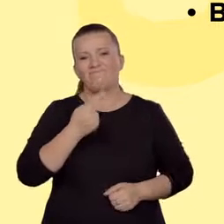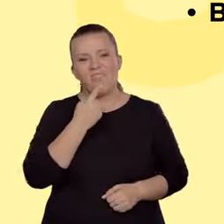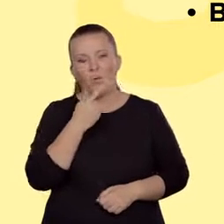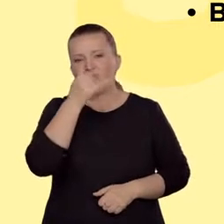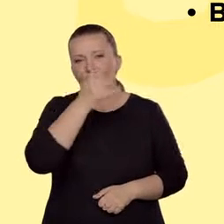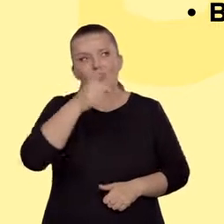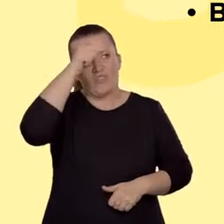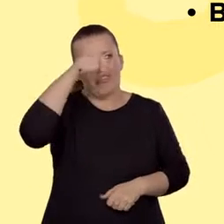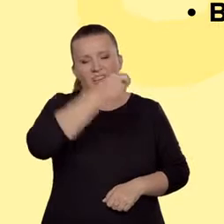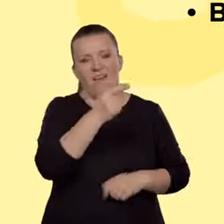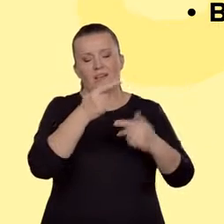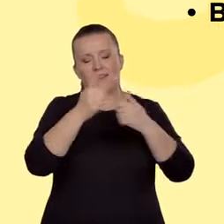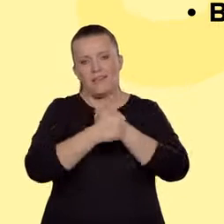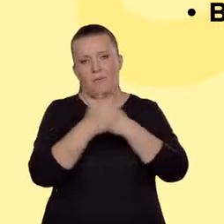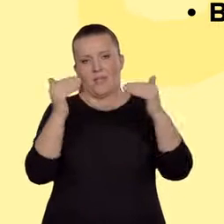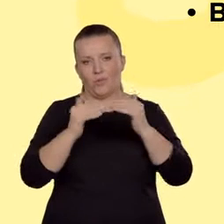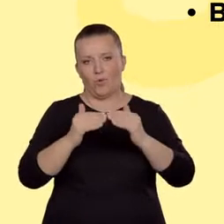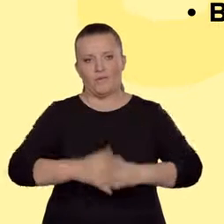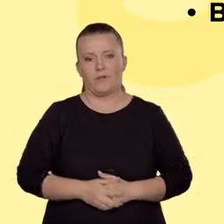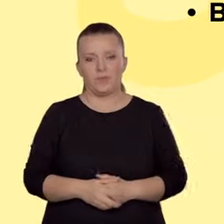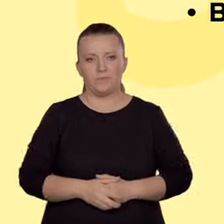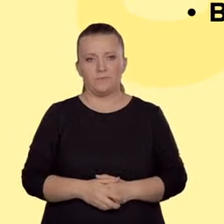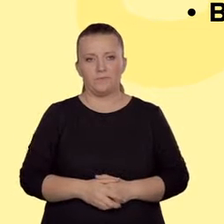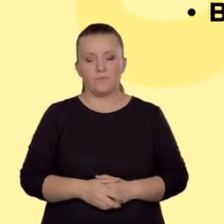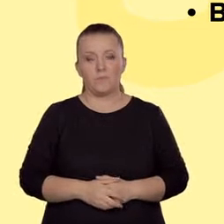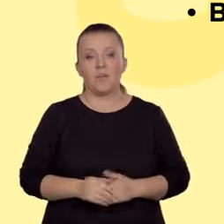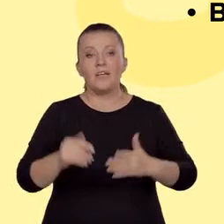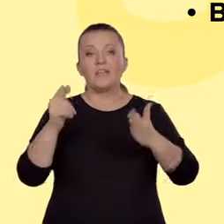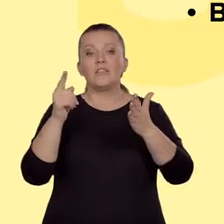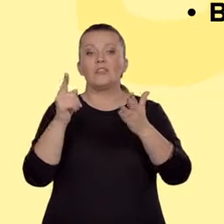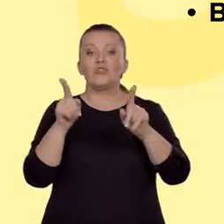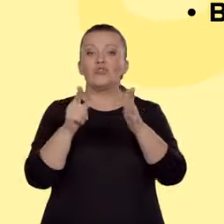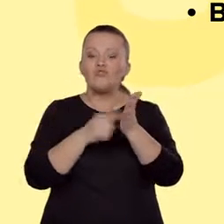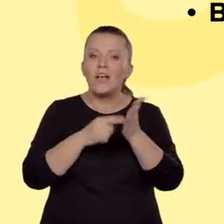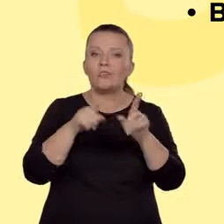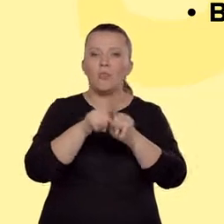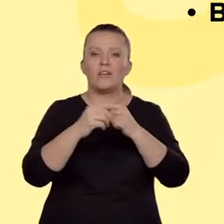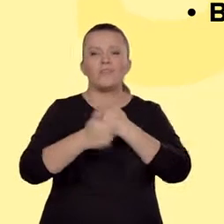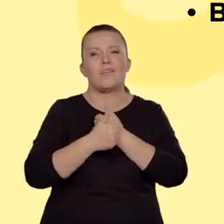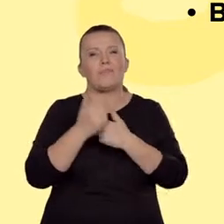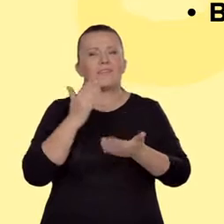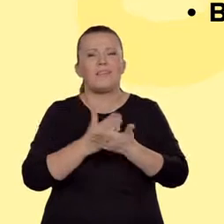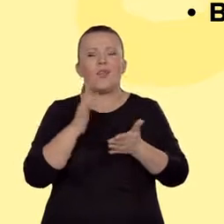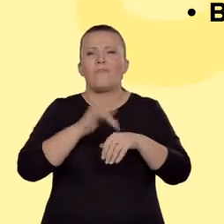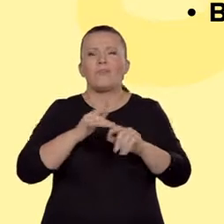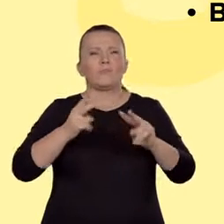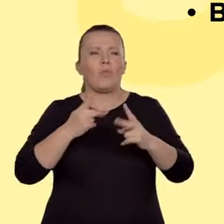porównawczej. Często interpretacja jest intuicyjna, nieuzasadniona, nieopierająca się na analizie.